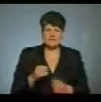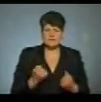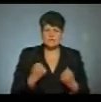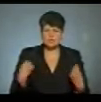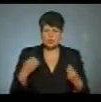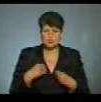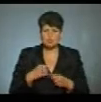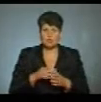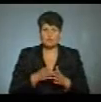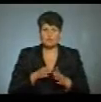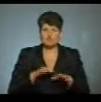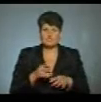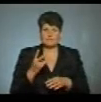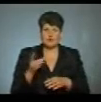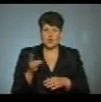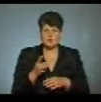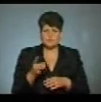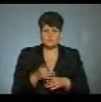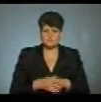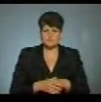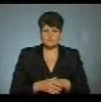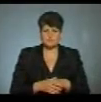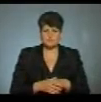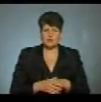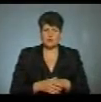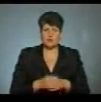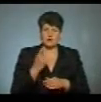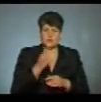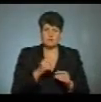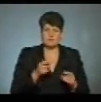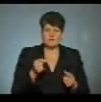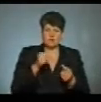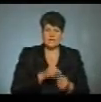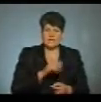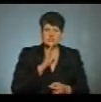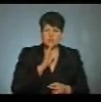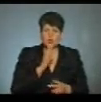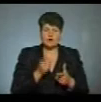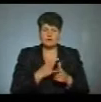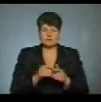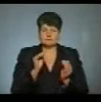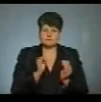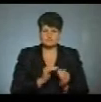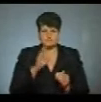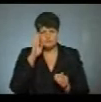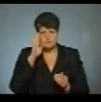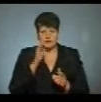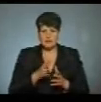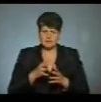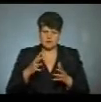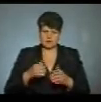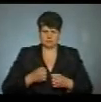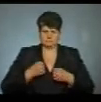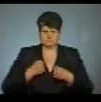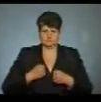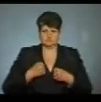костюми пошиті двох розмірів, каже Світлана Дроп. «Інші, які можуть підходити для жінок або невисоких чоловіків, і більші – для більш